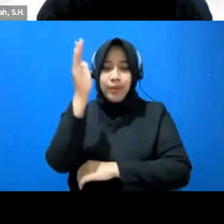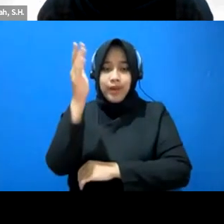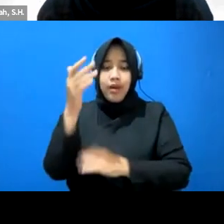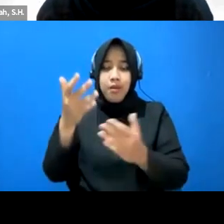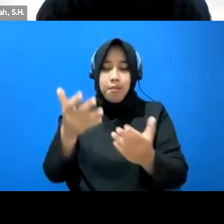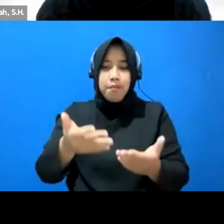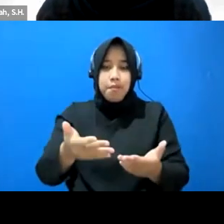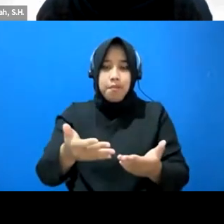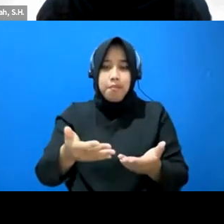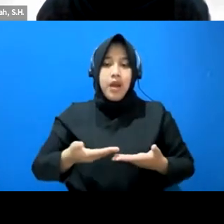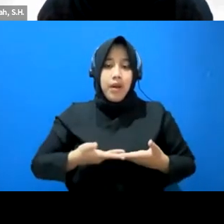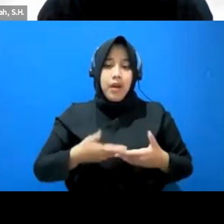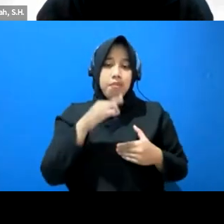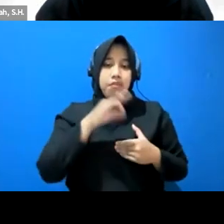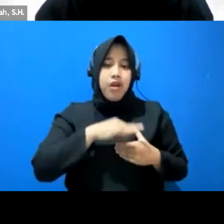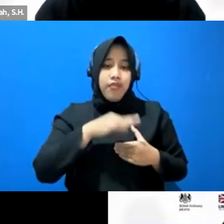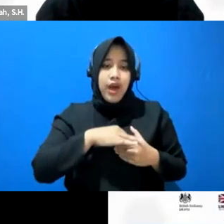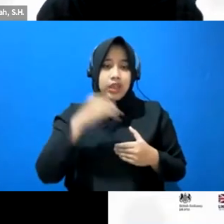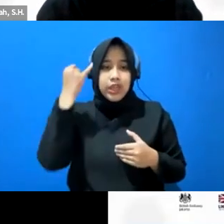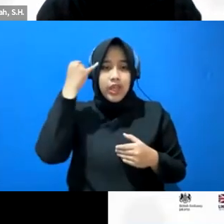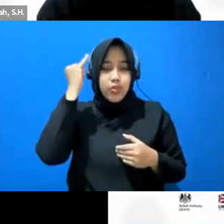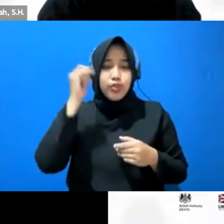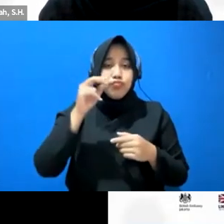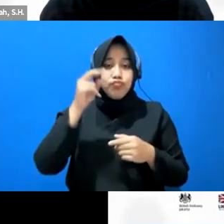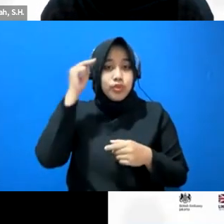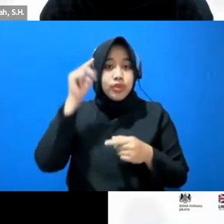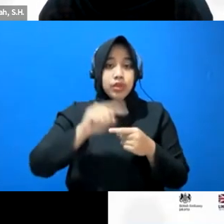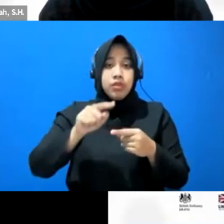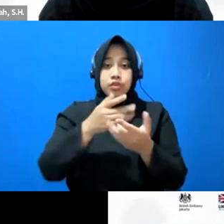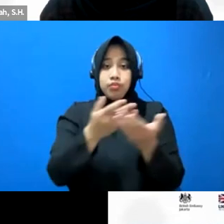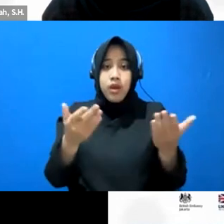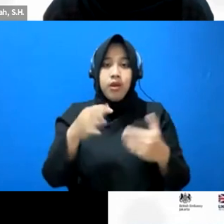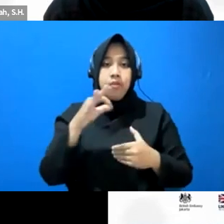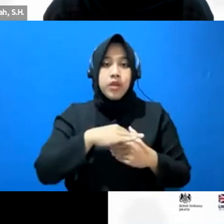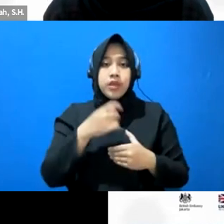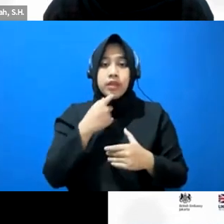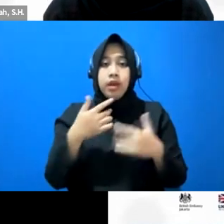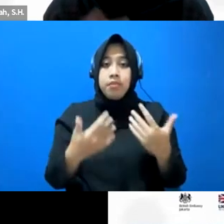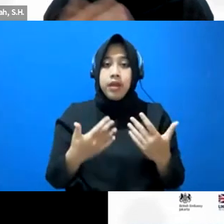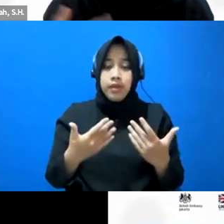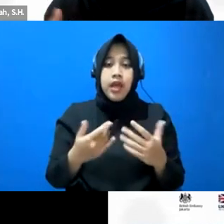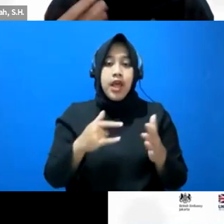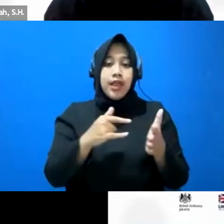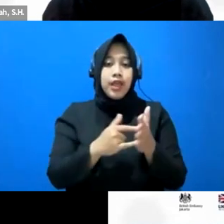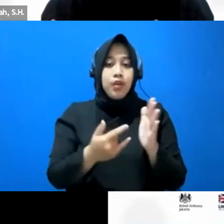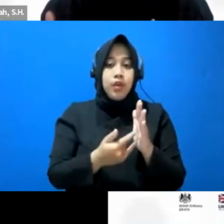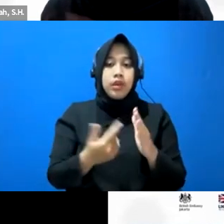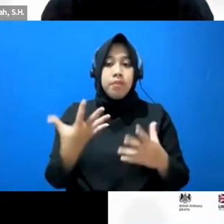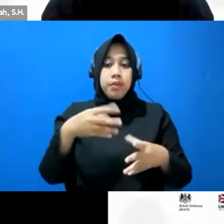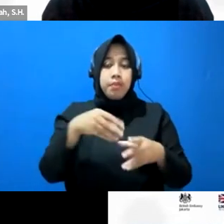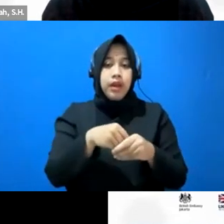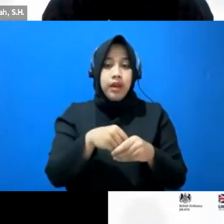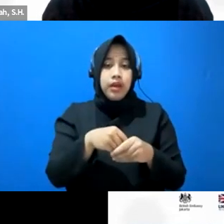banyak sekali insight-insight untuk kita serta masukan-masukan bagaimana teknologi ini berperan